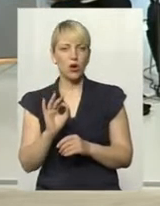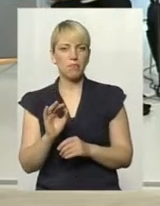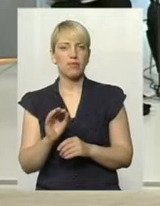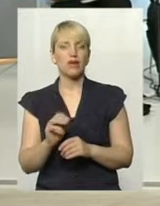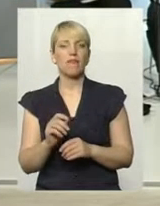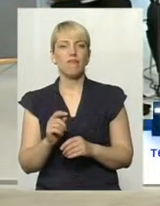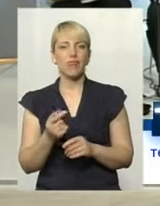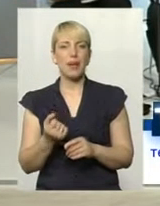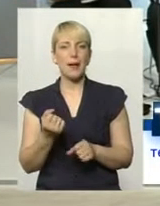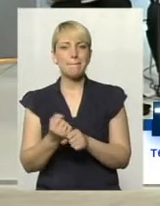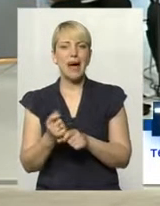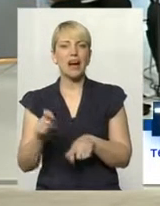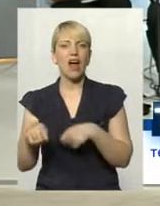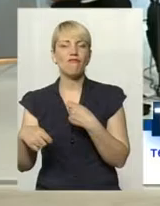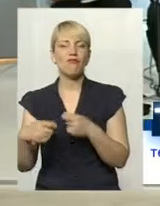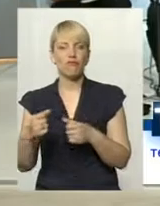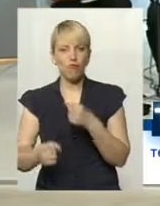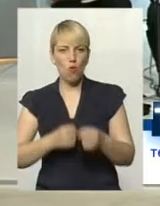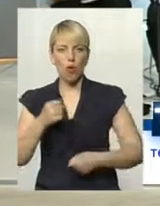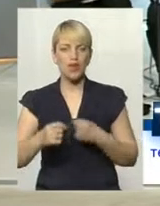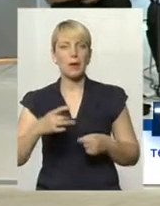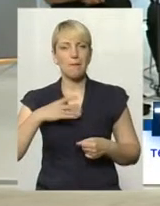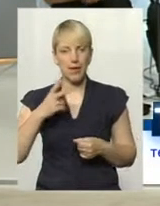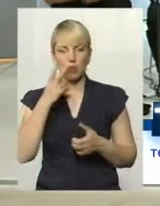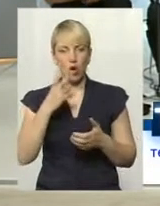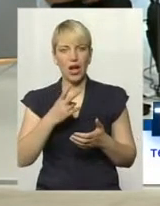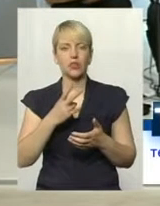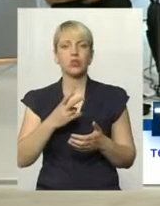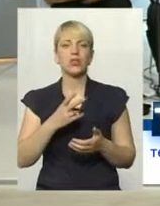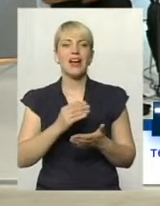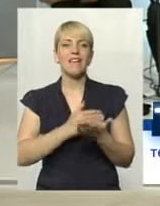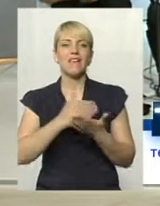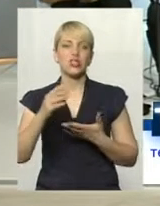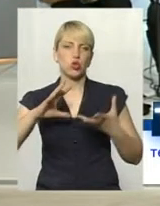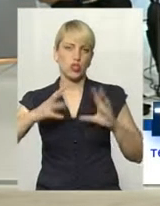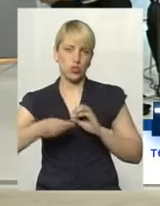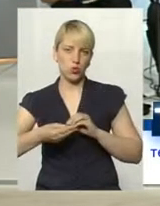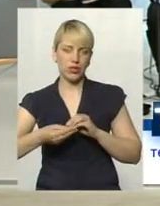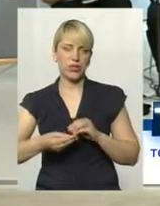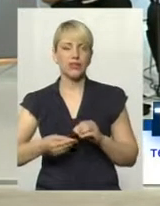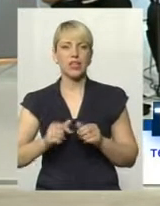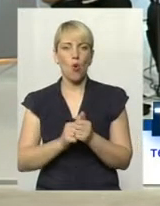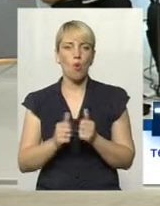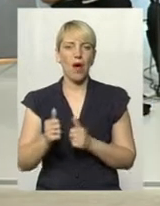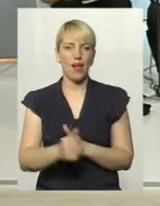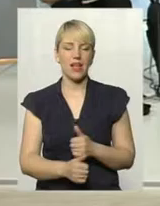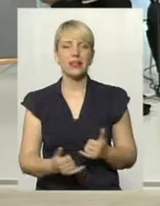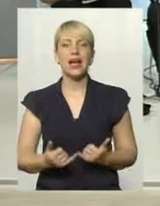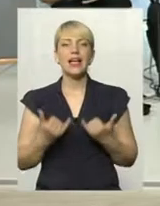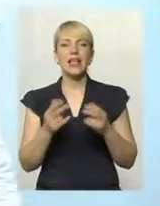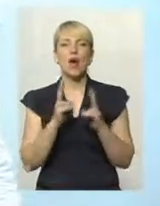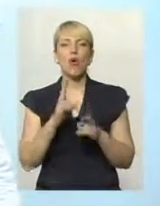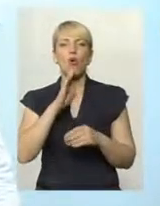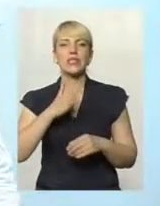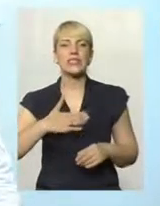білі іноді показують високі результати і обганяють. Скажіть, будь ласка, для кого ця олімпіада з наших